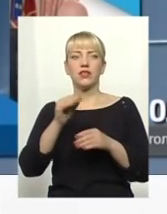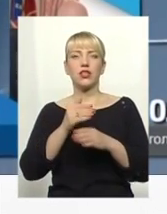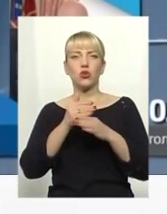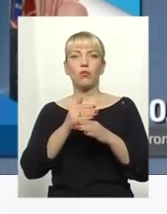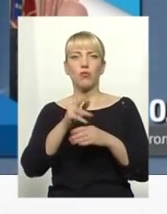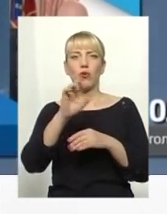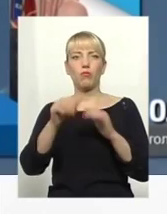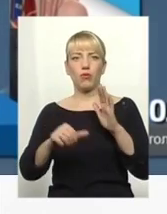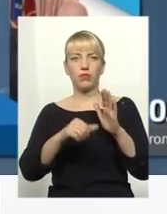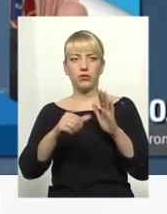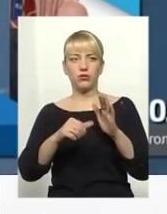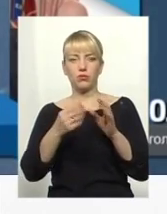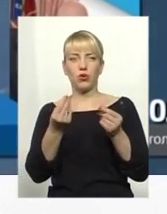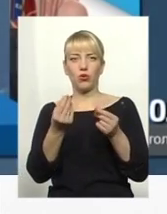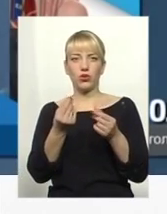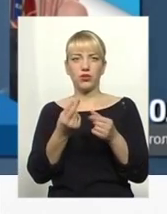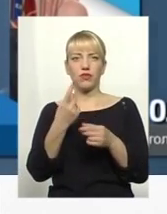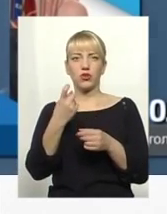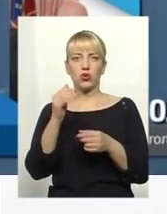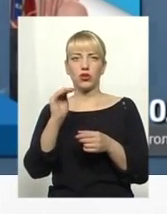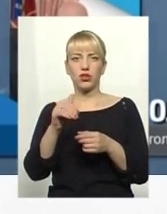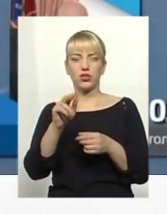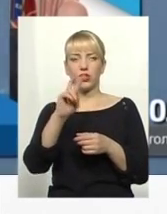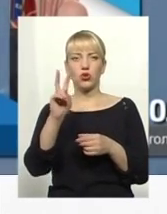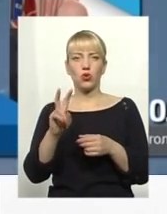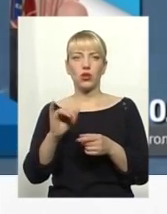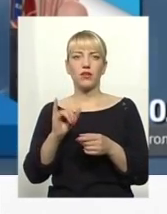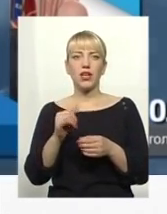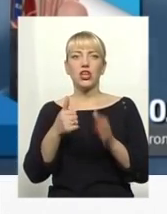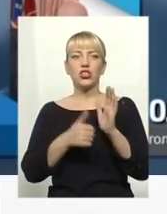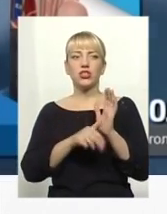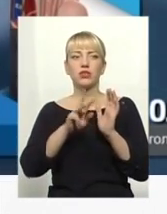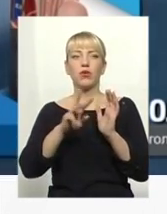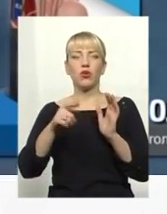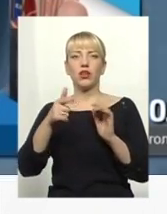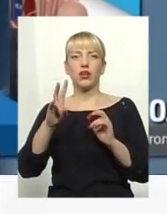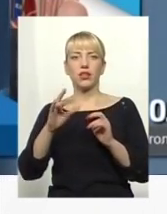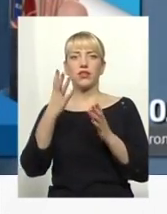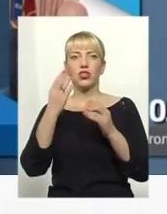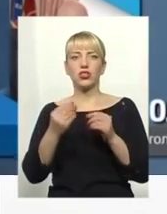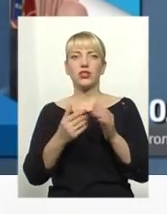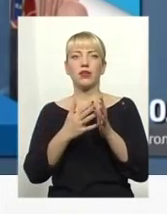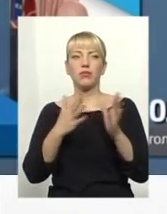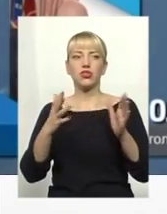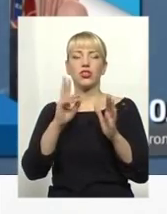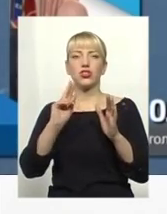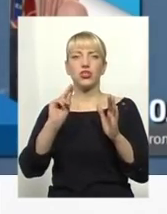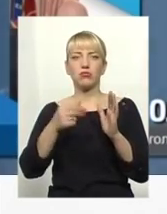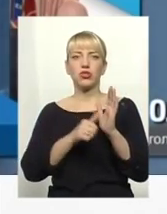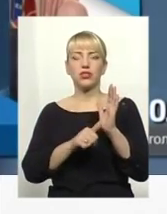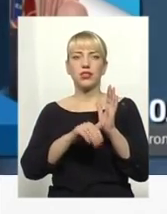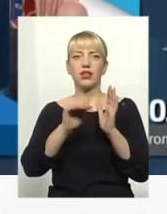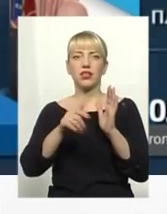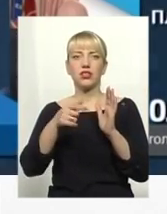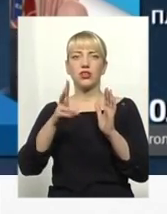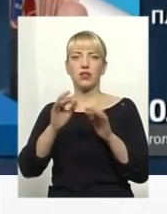безробіттю. Готівку – 100 тисяч доларів та 6 мільйонів гривень. А ще більше як 60 тисяч гривень на банківських